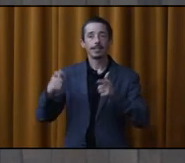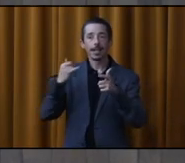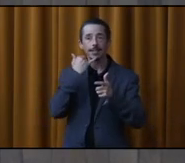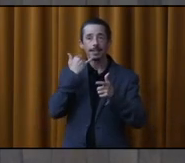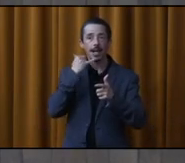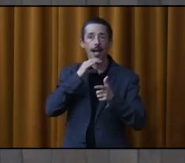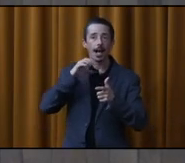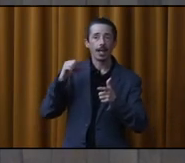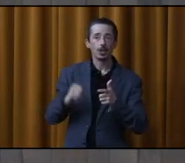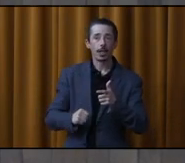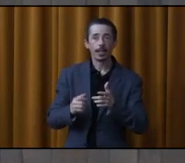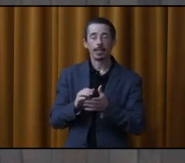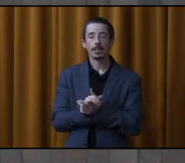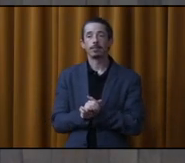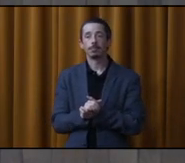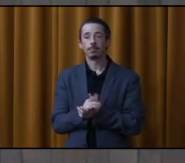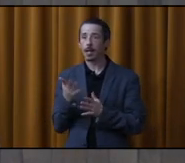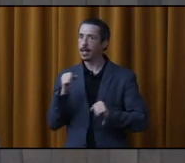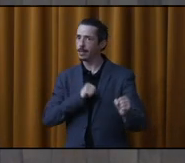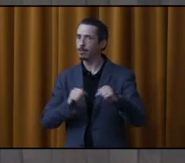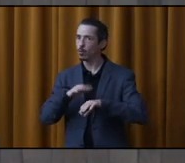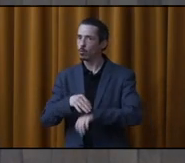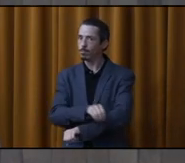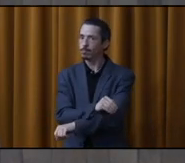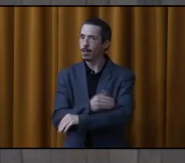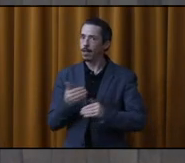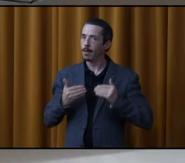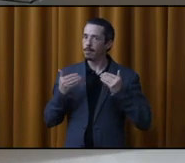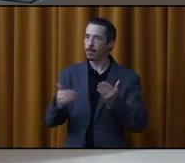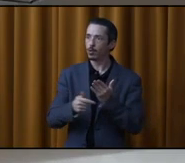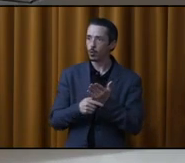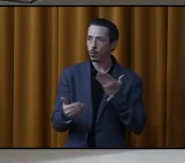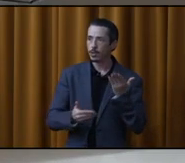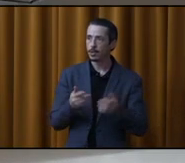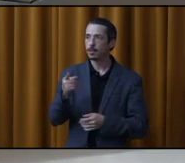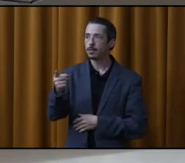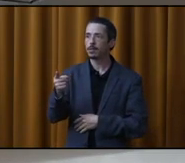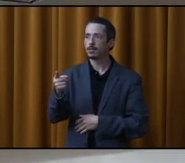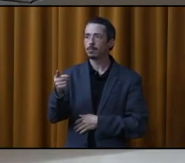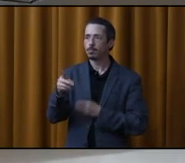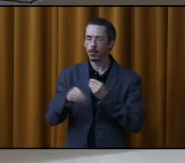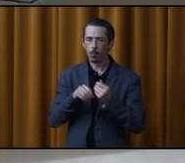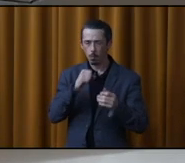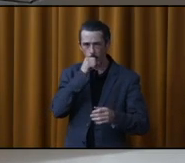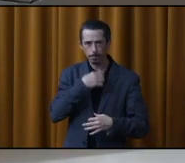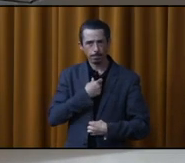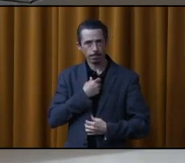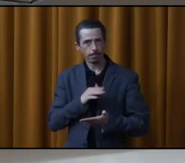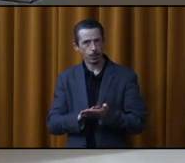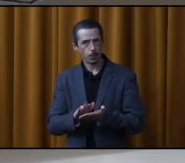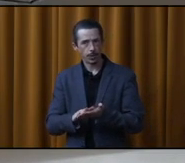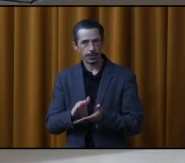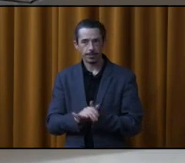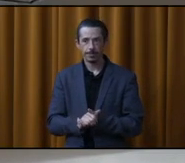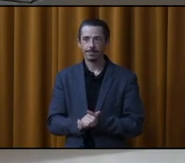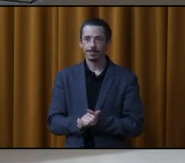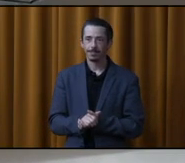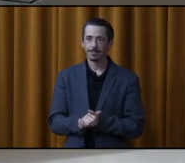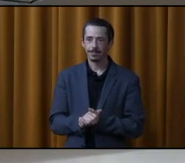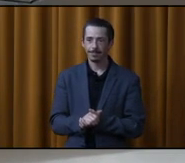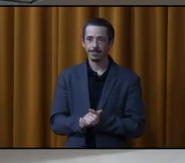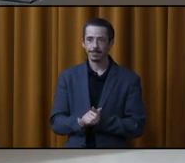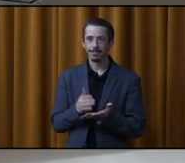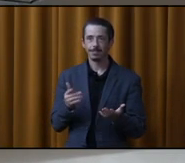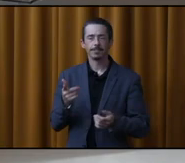patrimoniales. Donc, on est très actifs sur le dossier. Puis, juste pour terminer, si